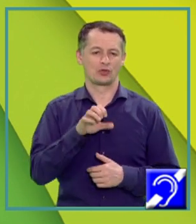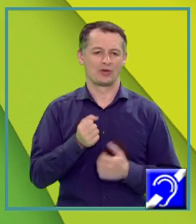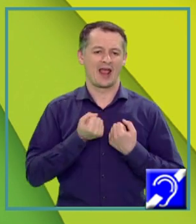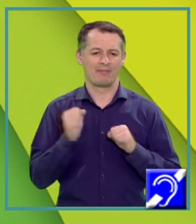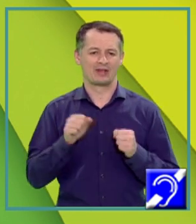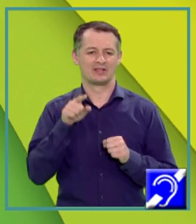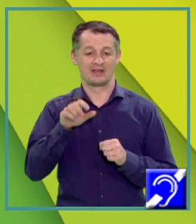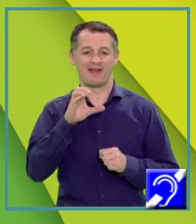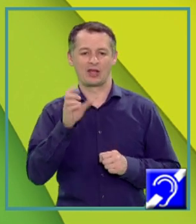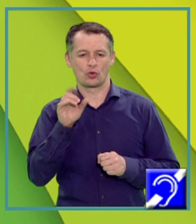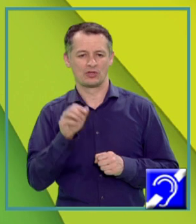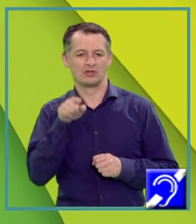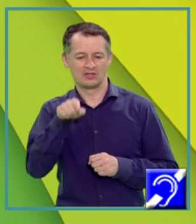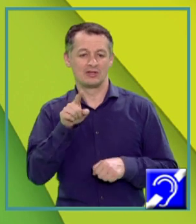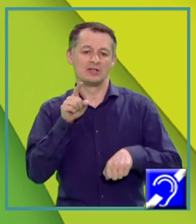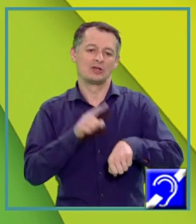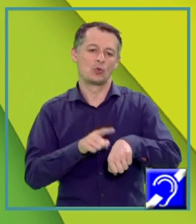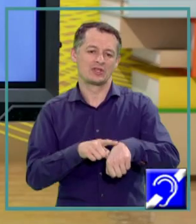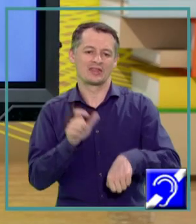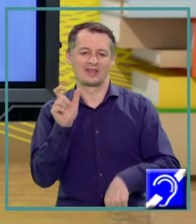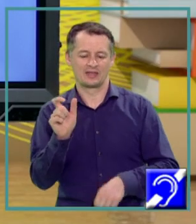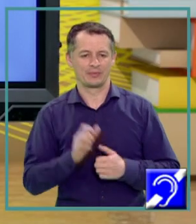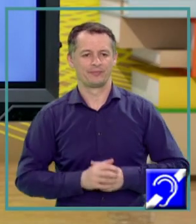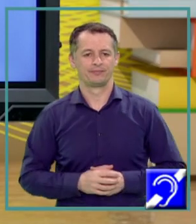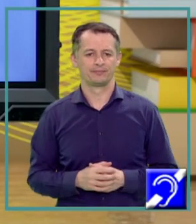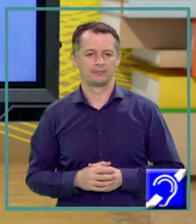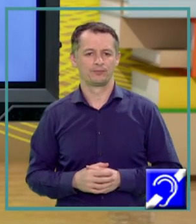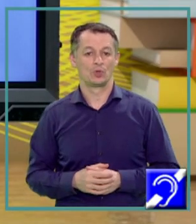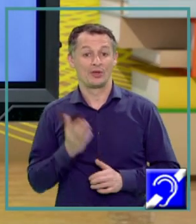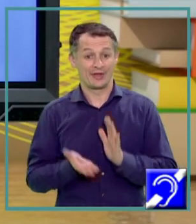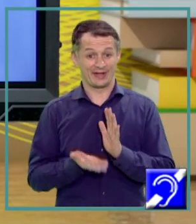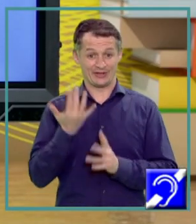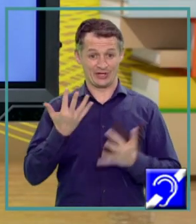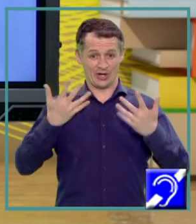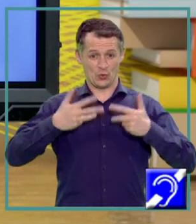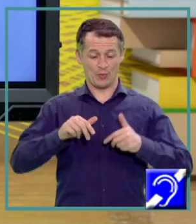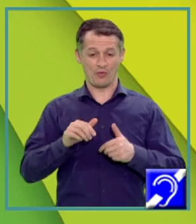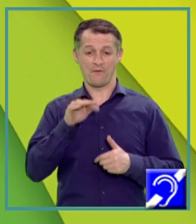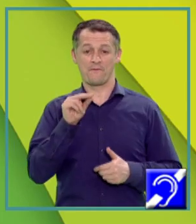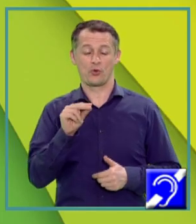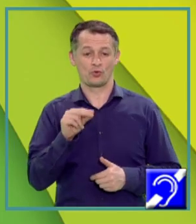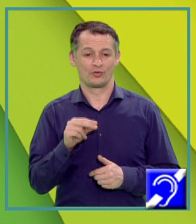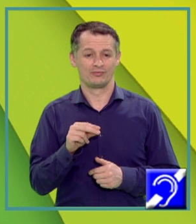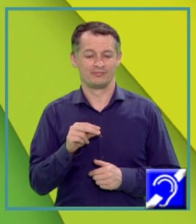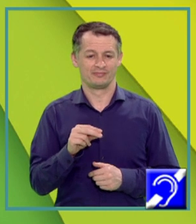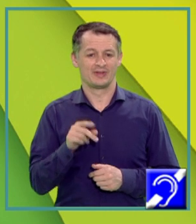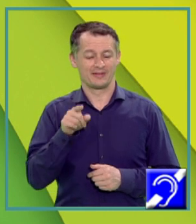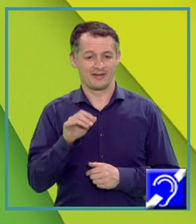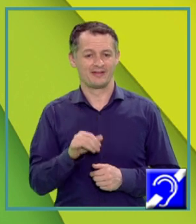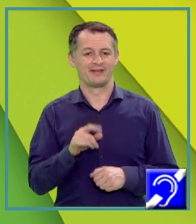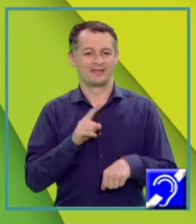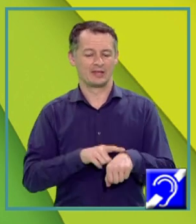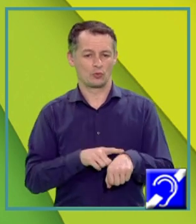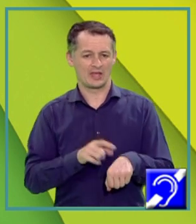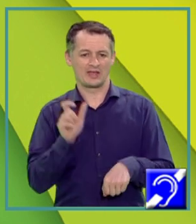eliberați de catod în unitatea de timp Deci, creșterea numărului de fotoni incidenți în unitatea